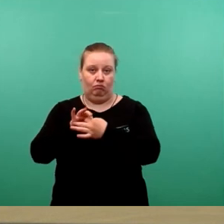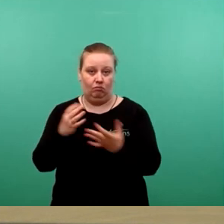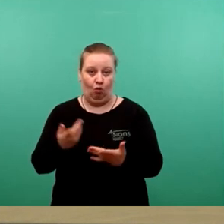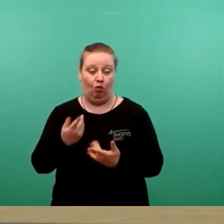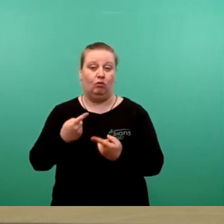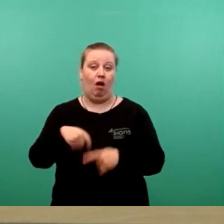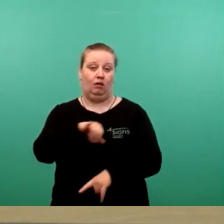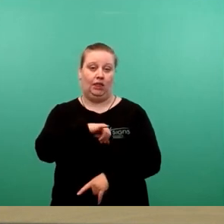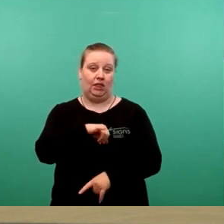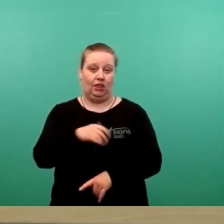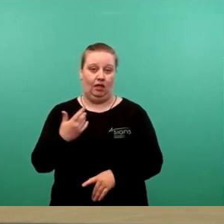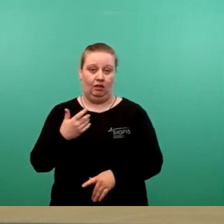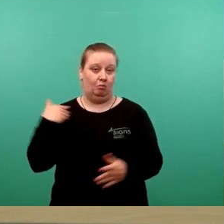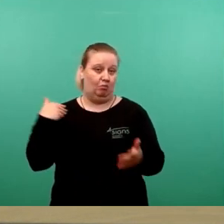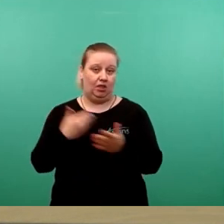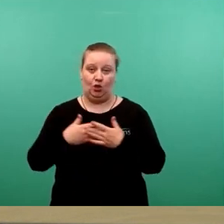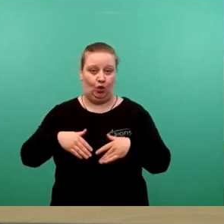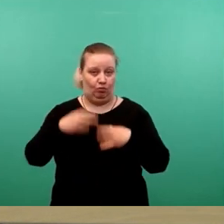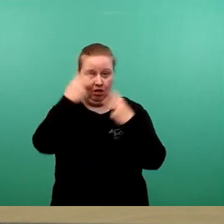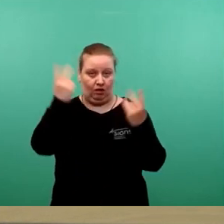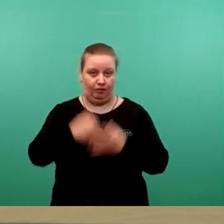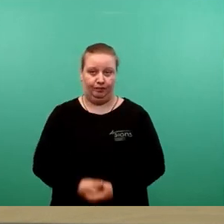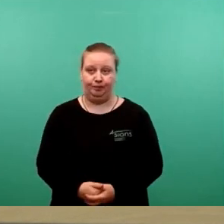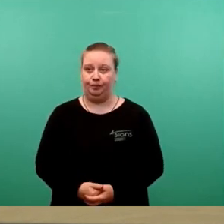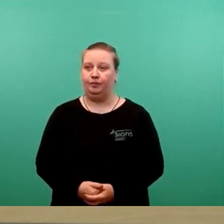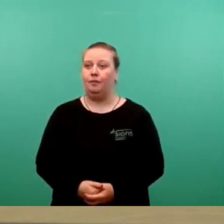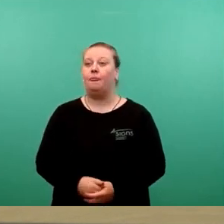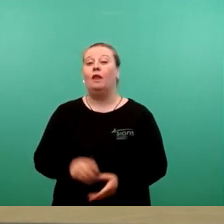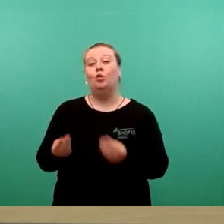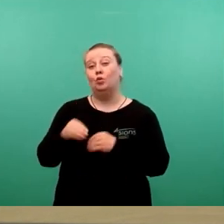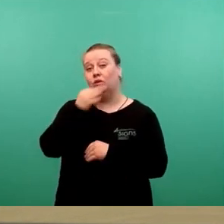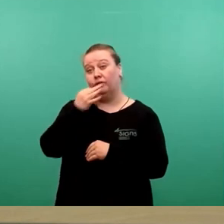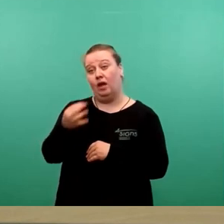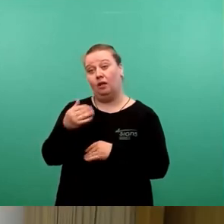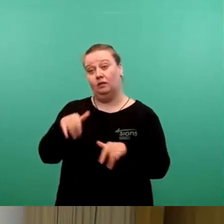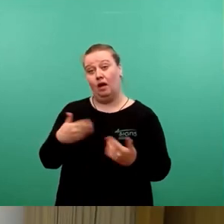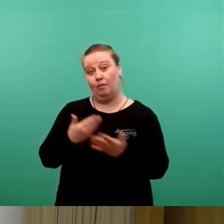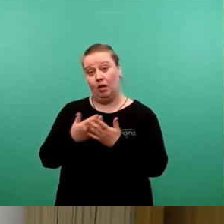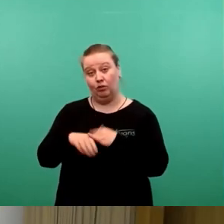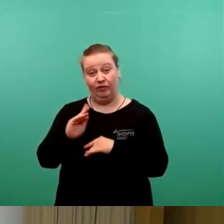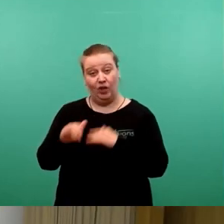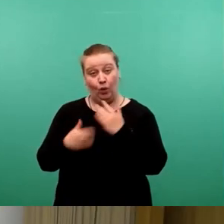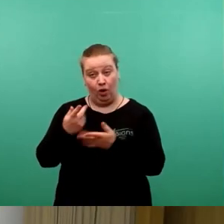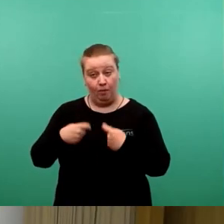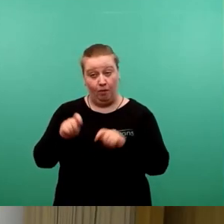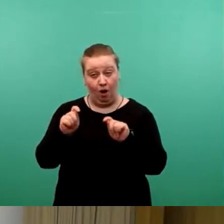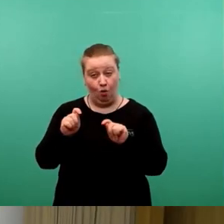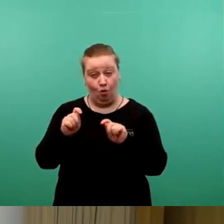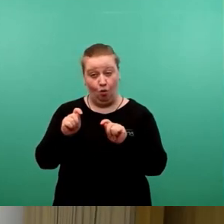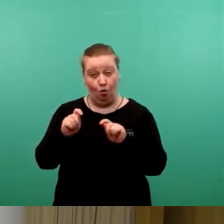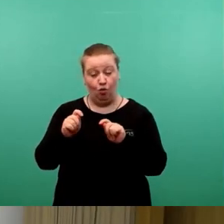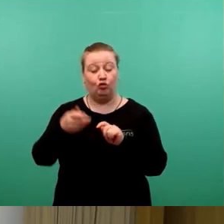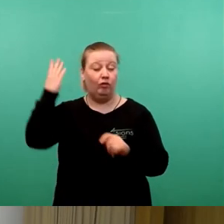sind uns nicht bekannt. Ich habe noch eine Nachfrage. Die Entscheidung für einen Neubau ging ein langer